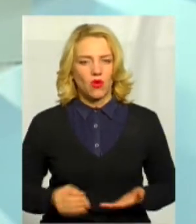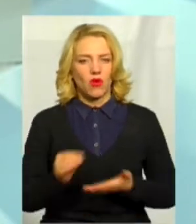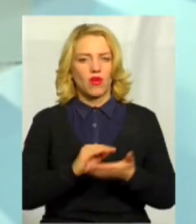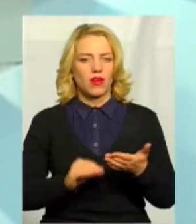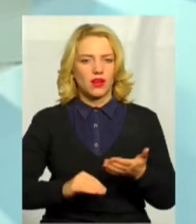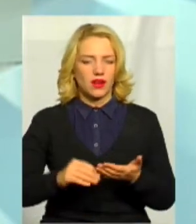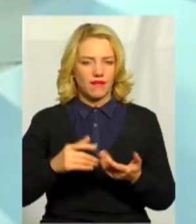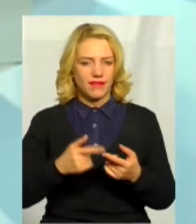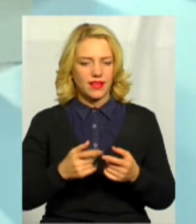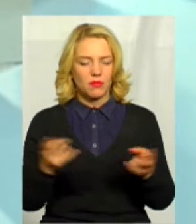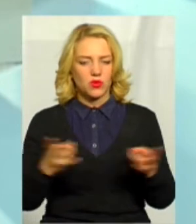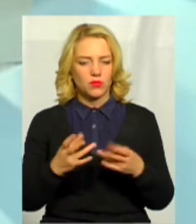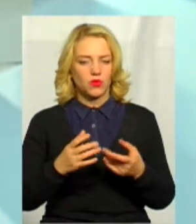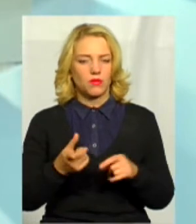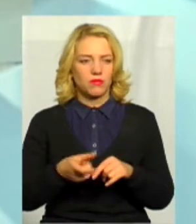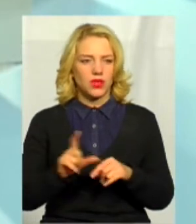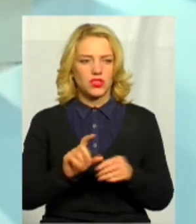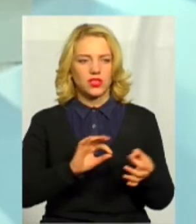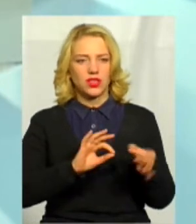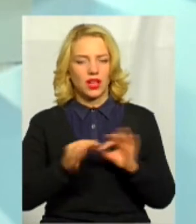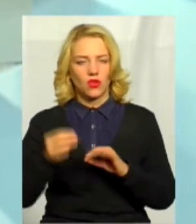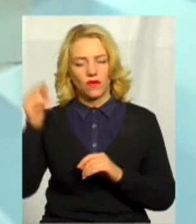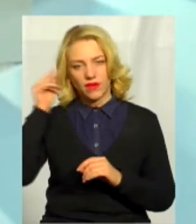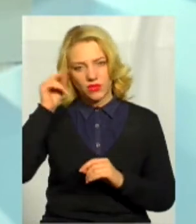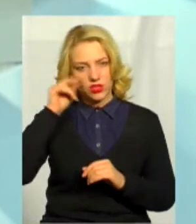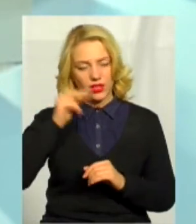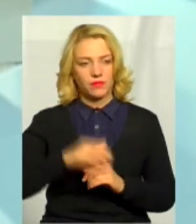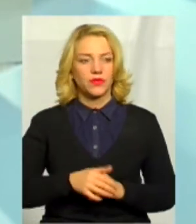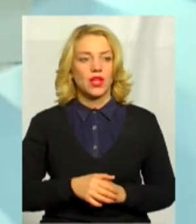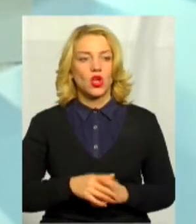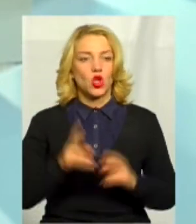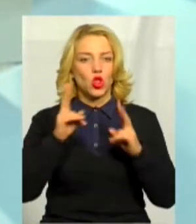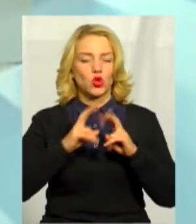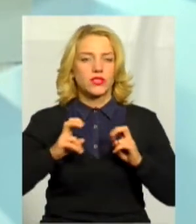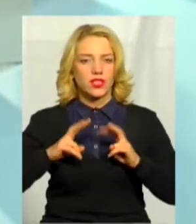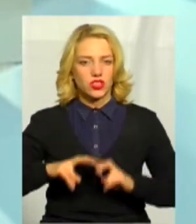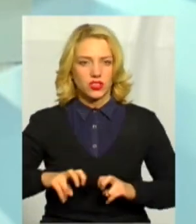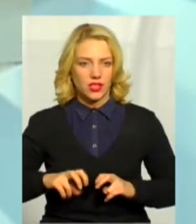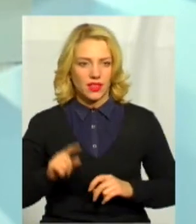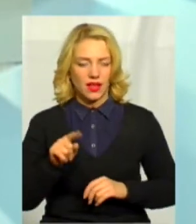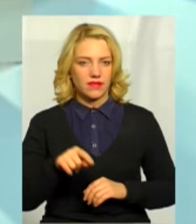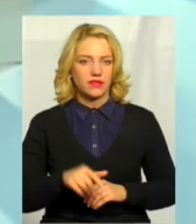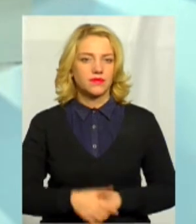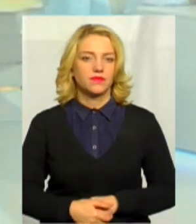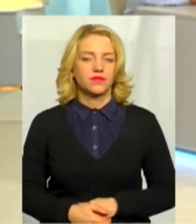більш детального вивчення, дослідження навіть.